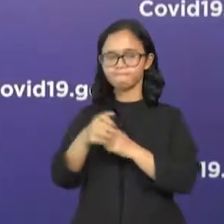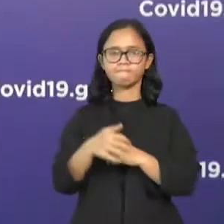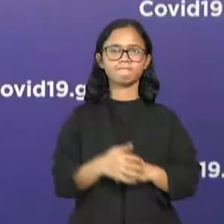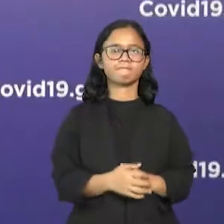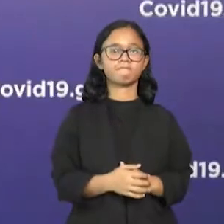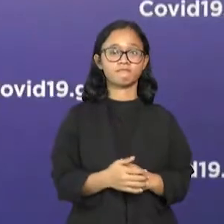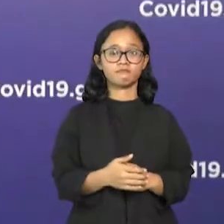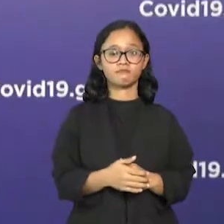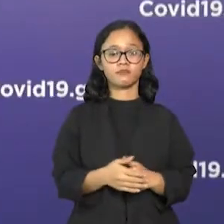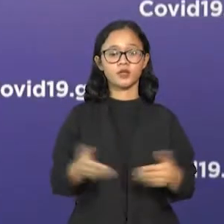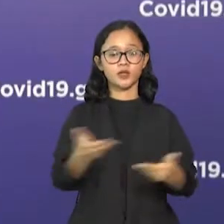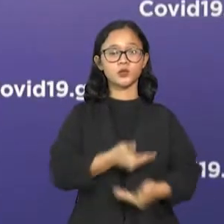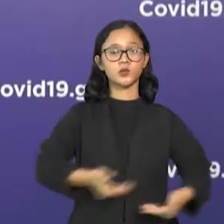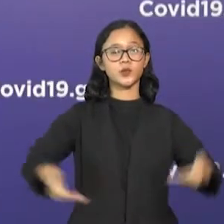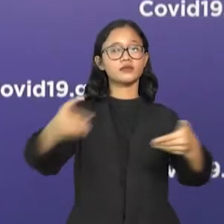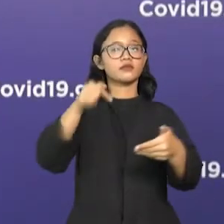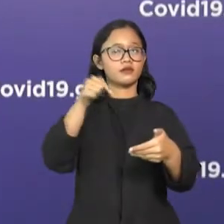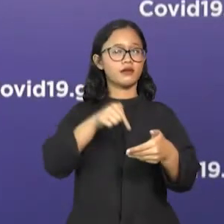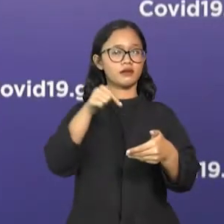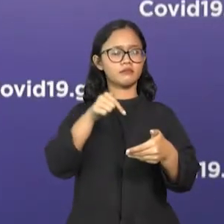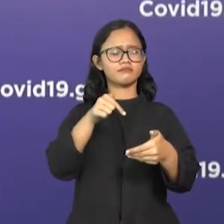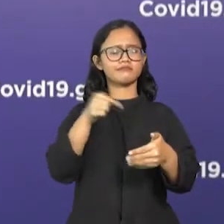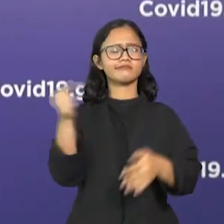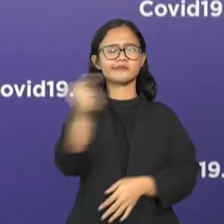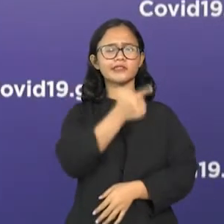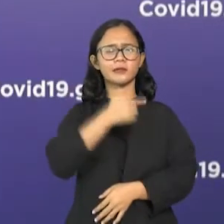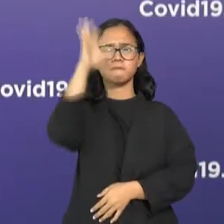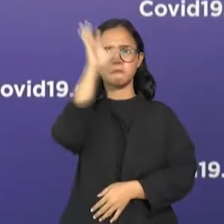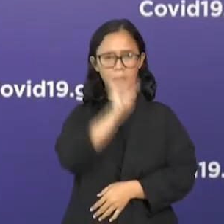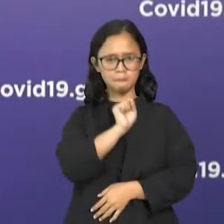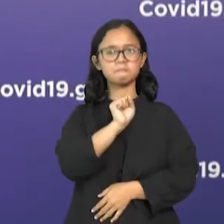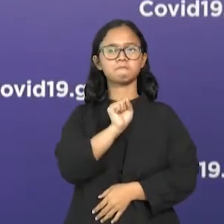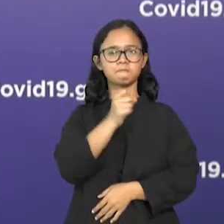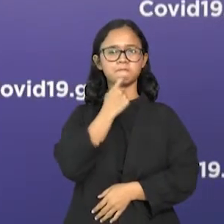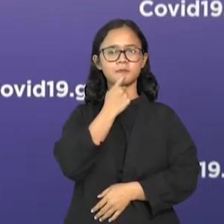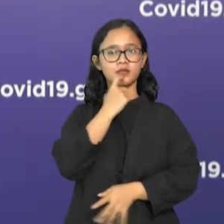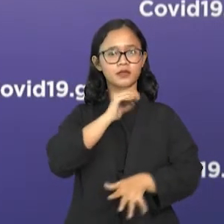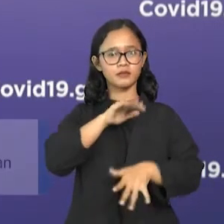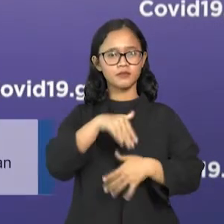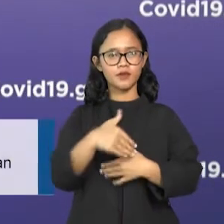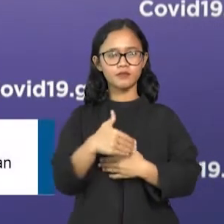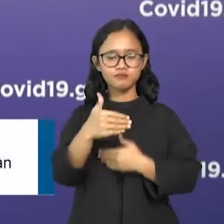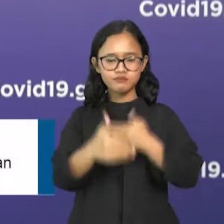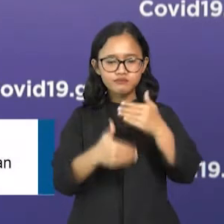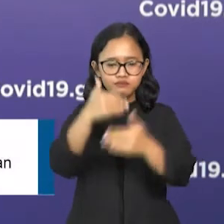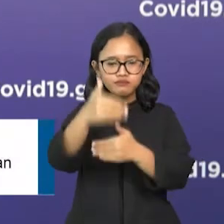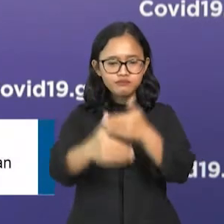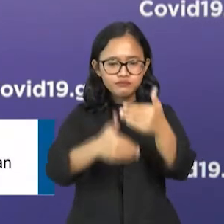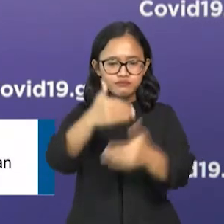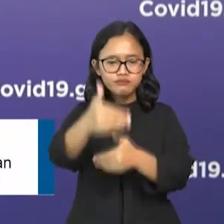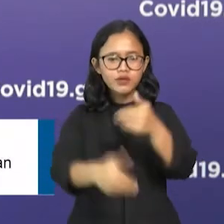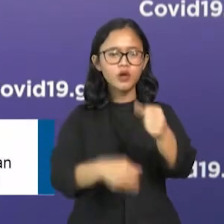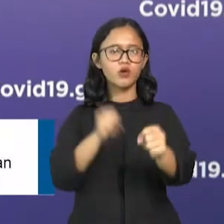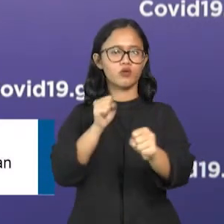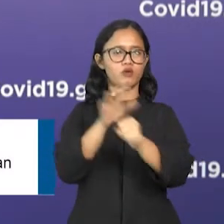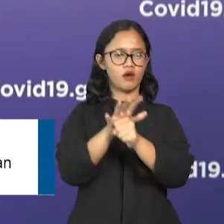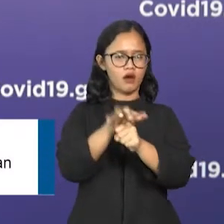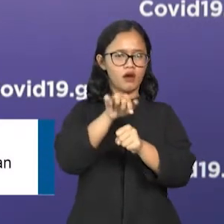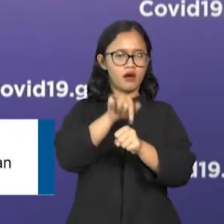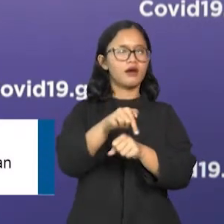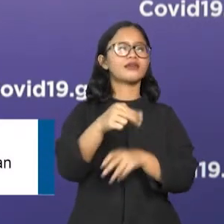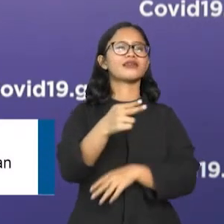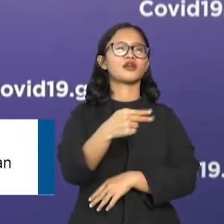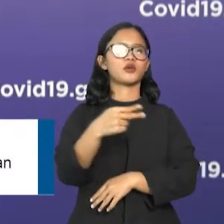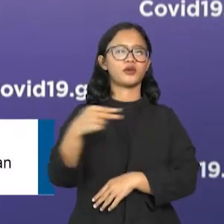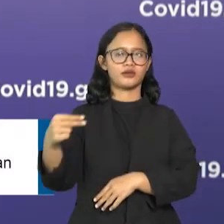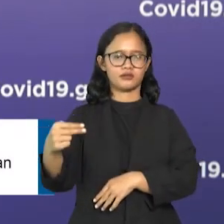memahami situasi perkembangan COVID-19 di tanah